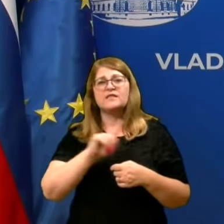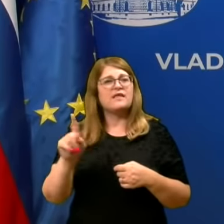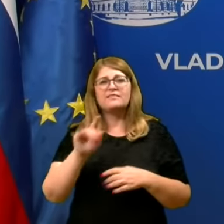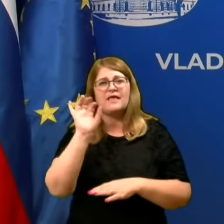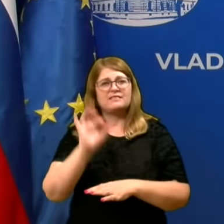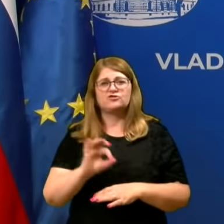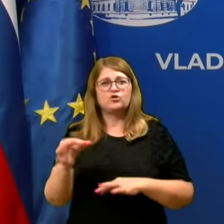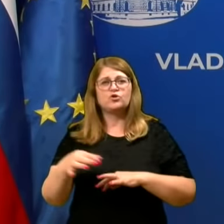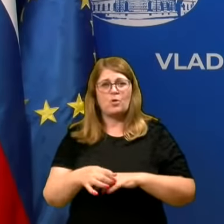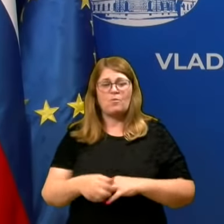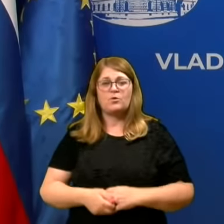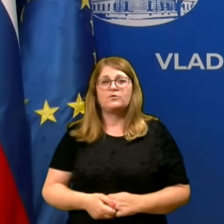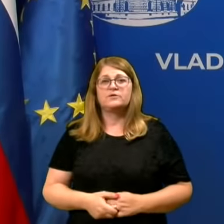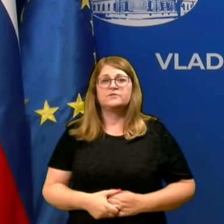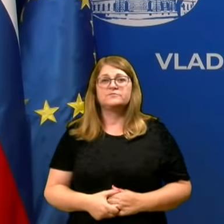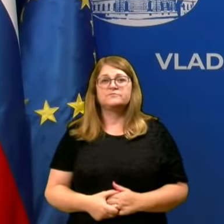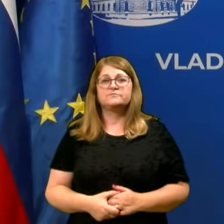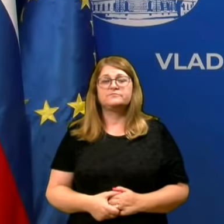Hvala.